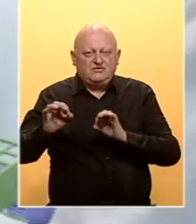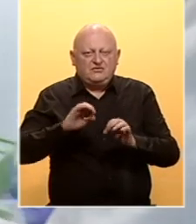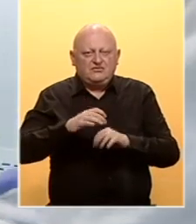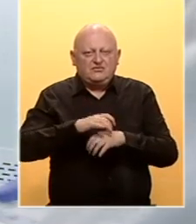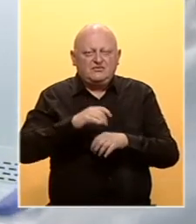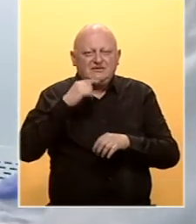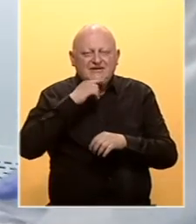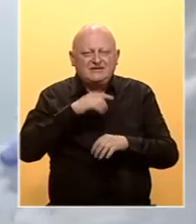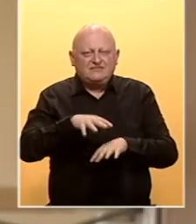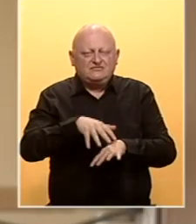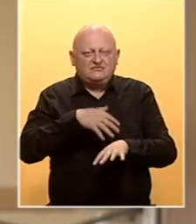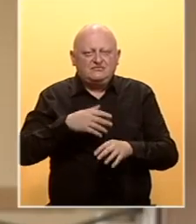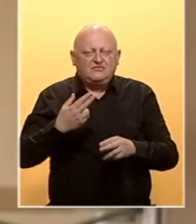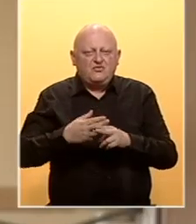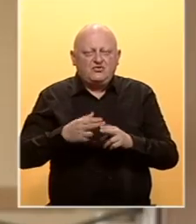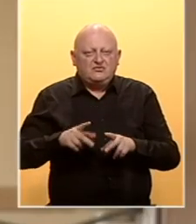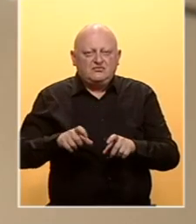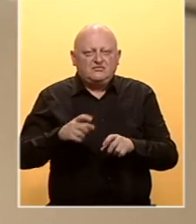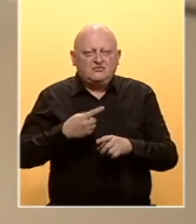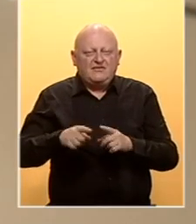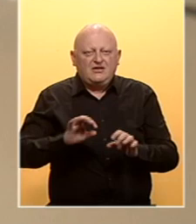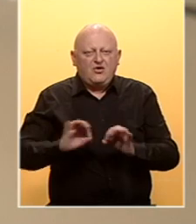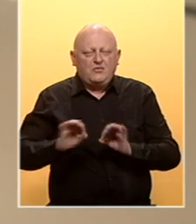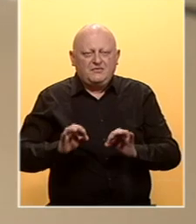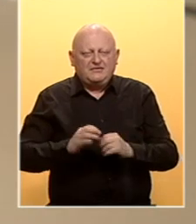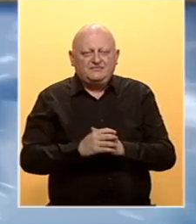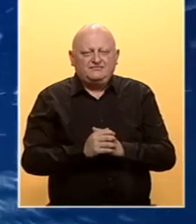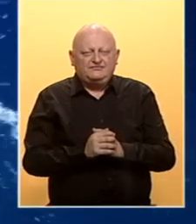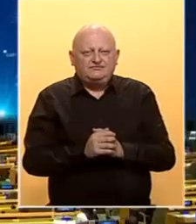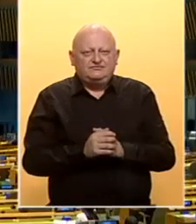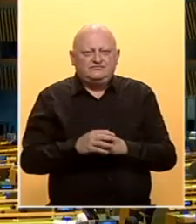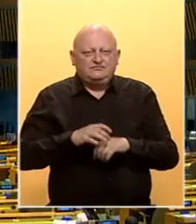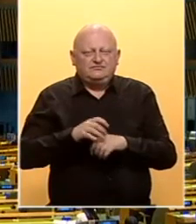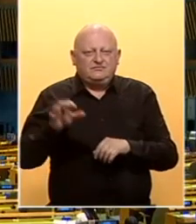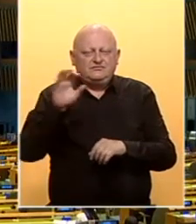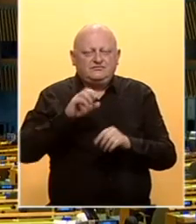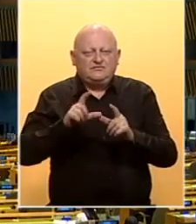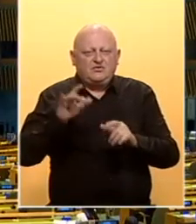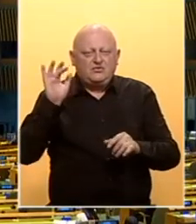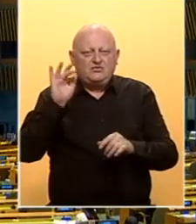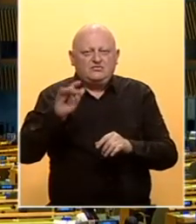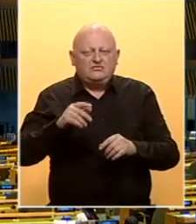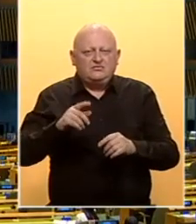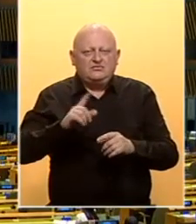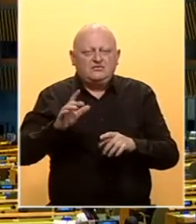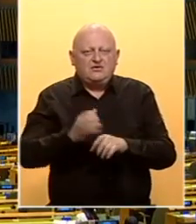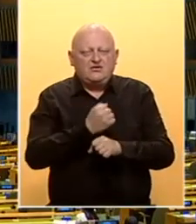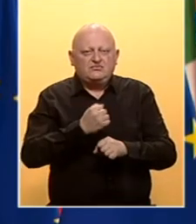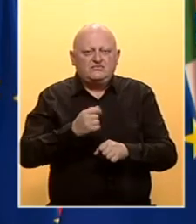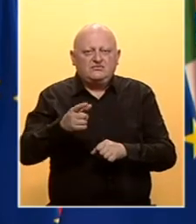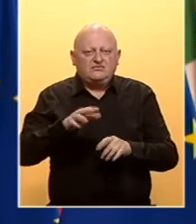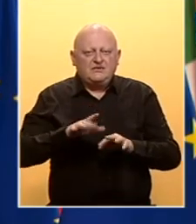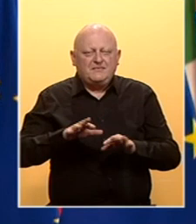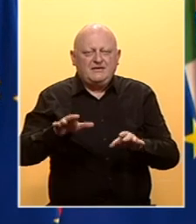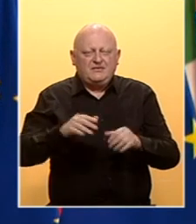liječenje krvnom plazmom oboljelih od COVID-a. Nedostaje oprema. Lideri EU su udjeli kolektivni neuspijek u odgovoru na